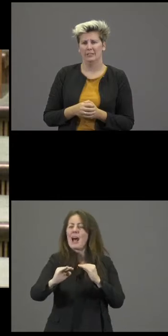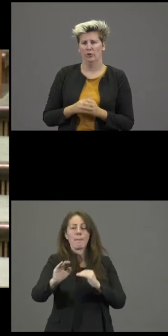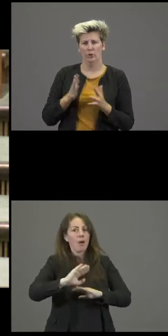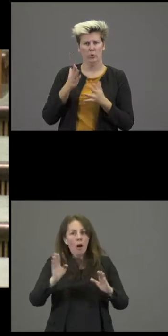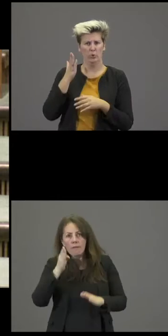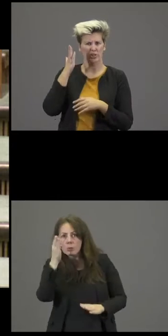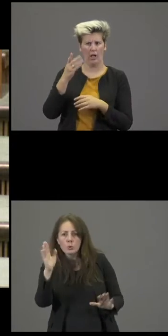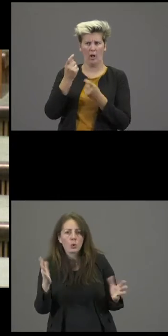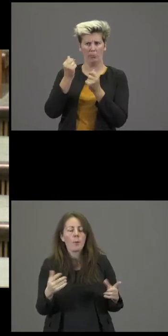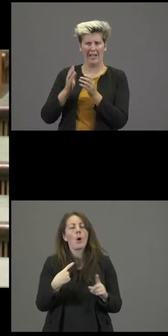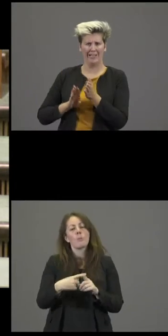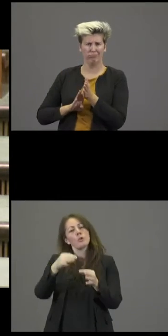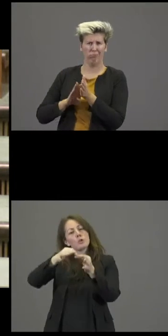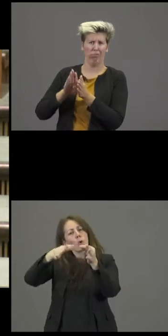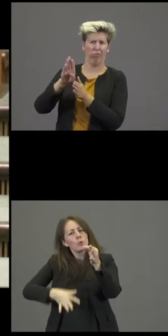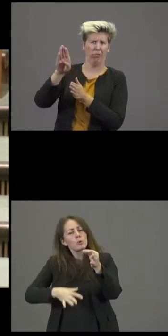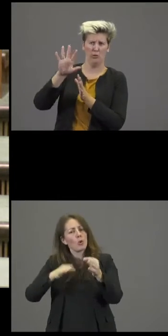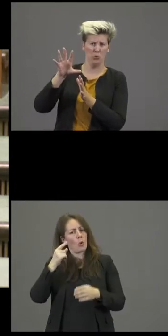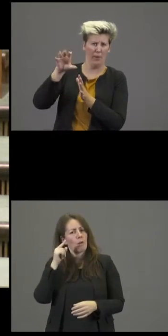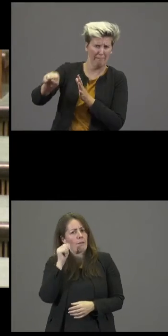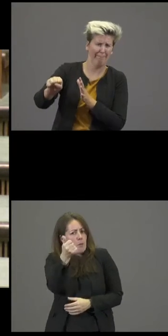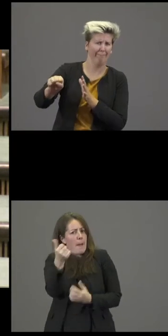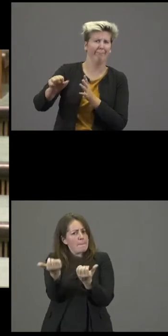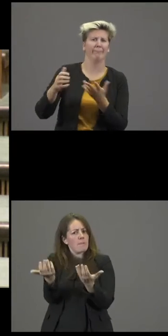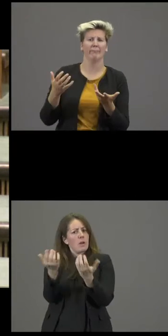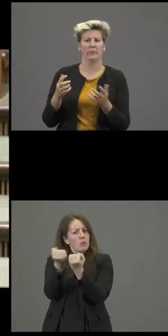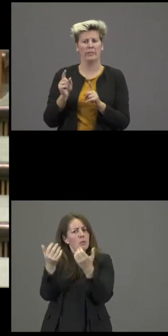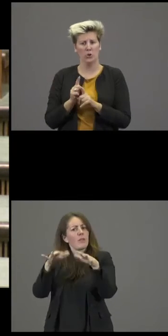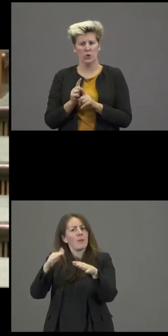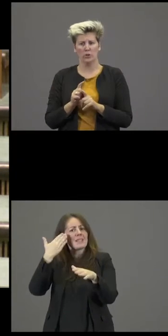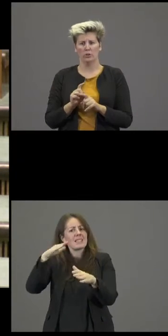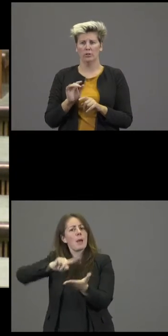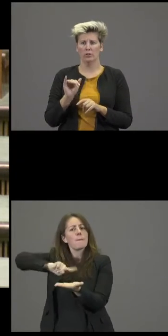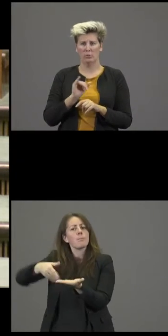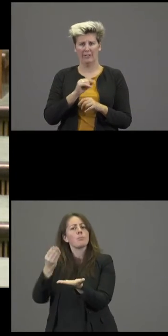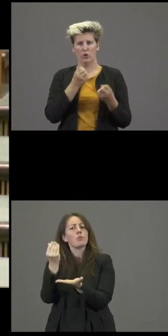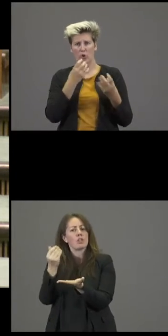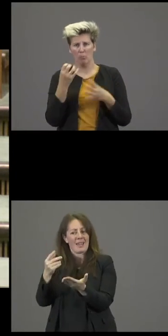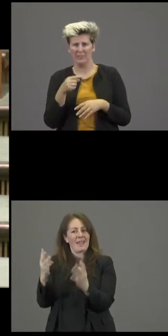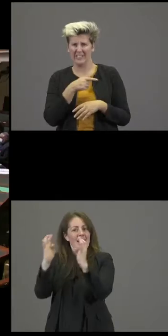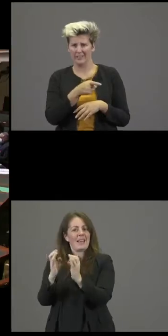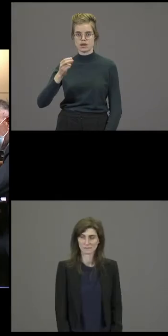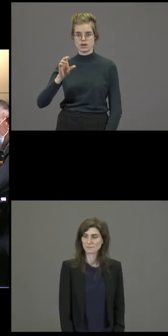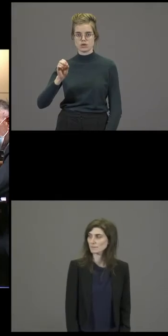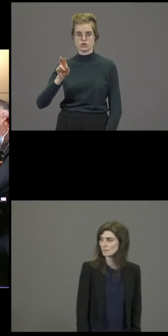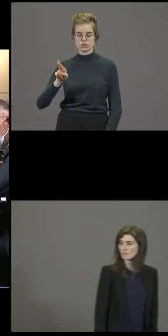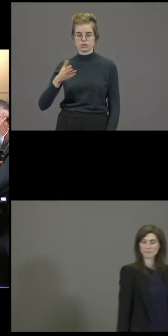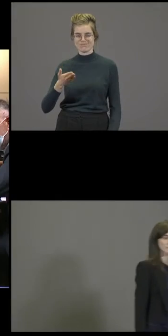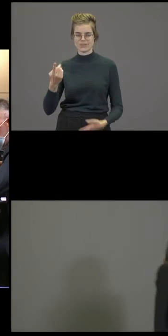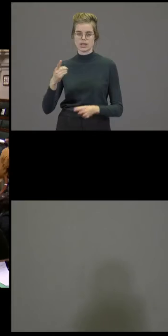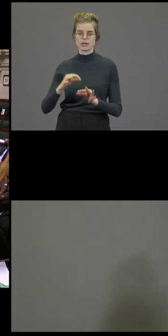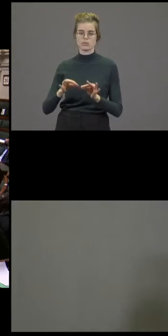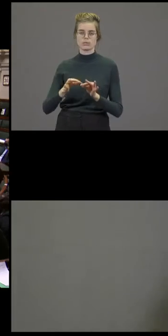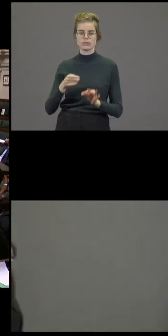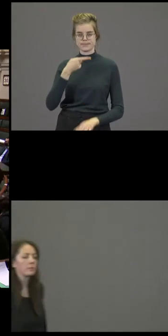enfin, quelles seront les solutions que vous allez défendre durant le conclave budgétaire qui se profile ? Je vous remercie. Monsieur le ministre,